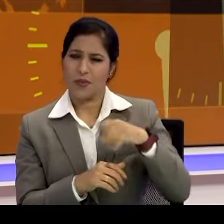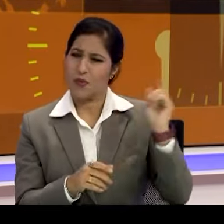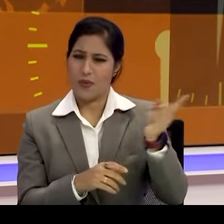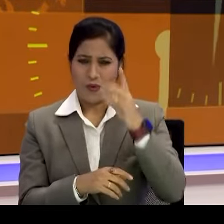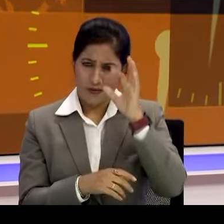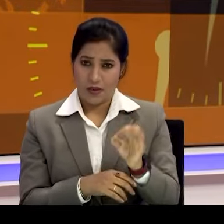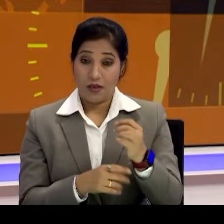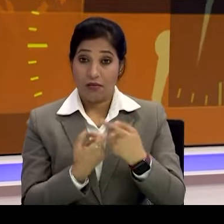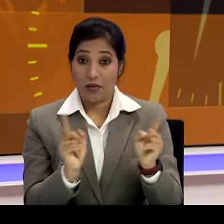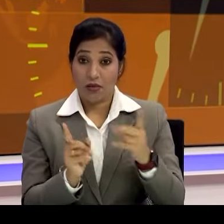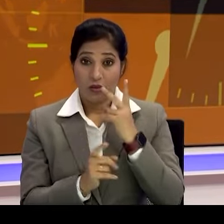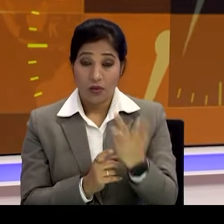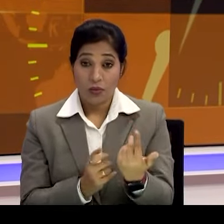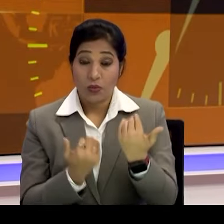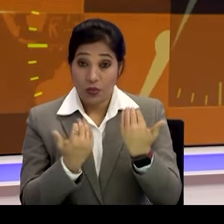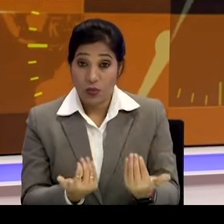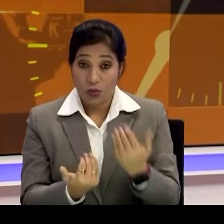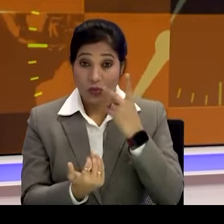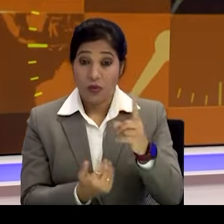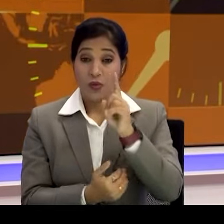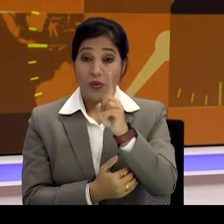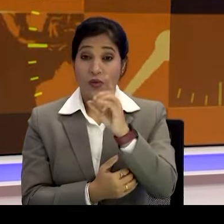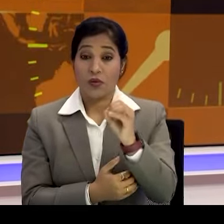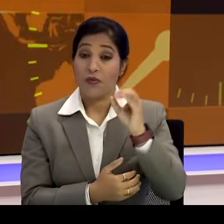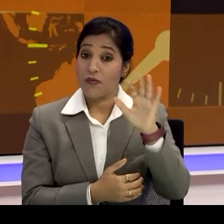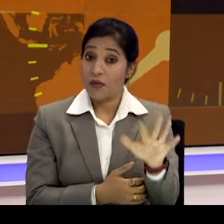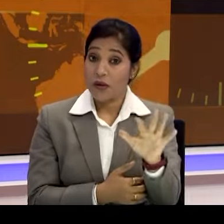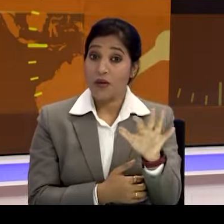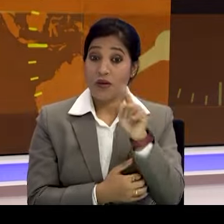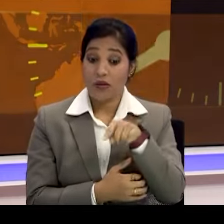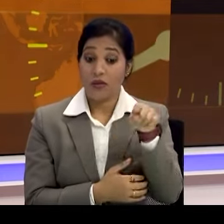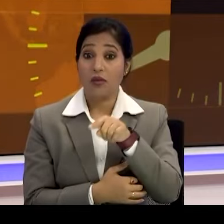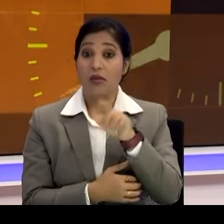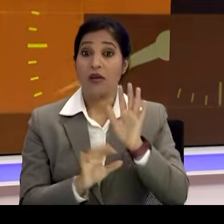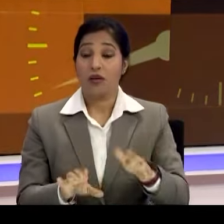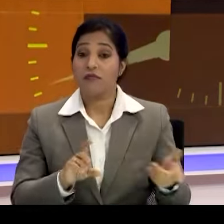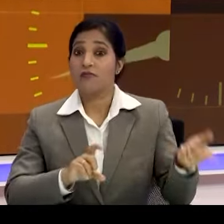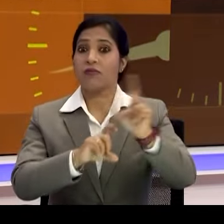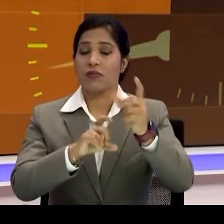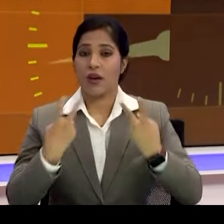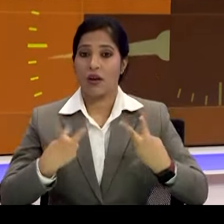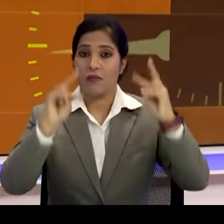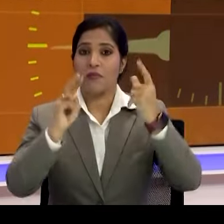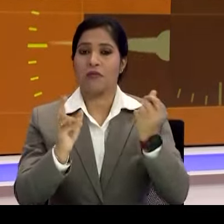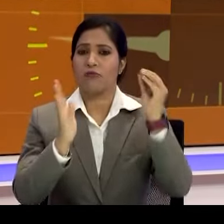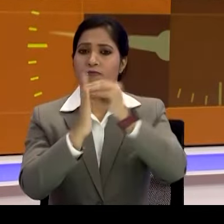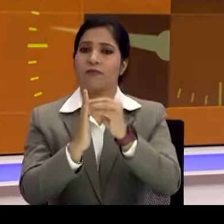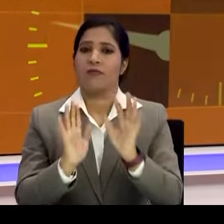cost but in this case this is 105% more which means it is practically double of the cost